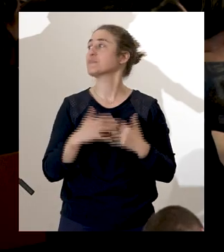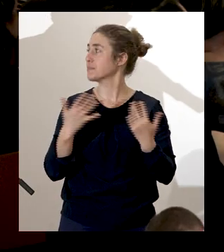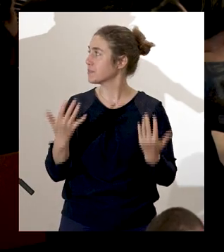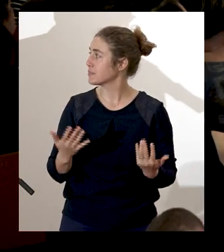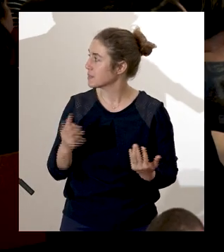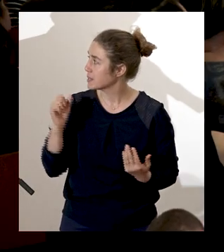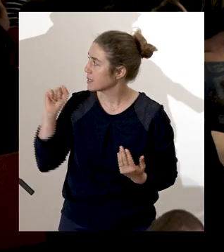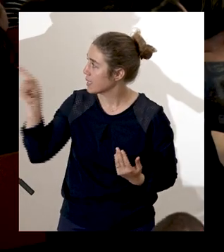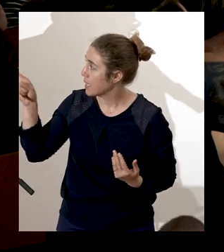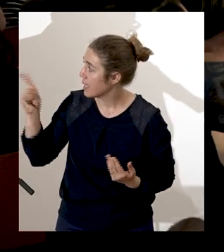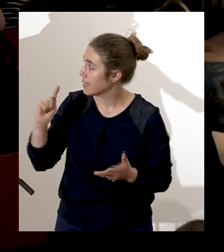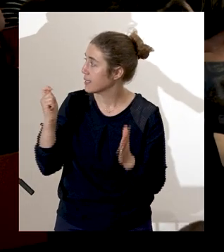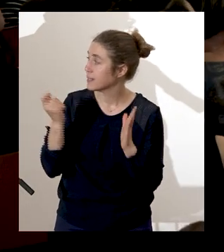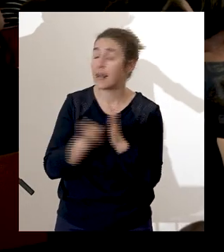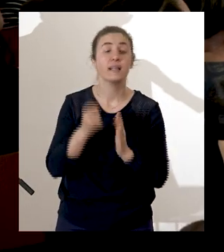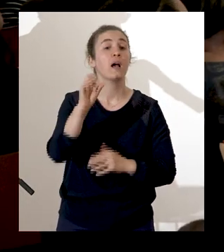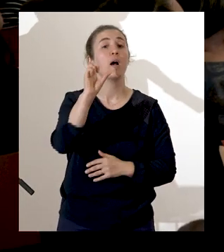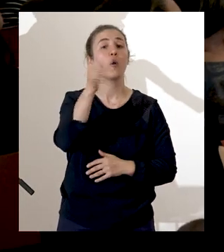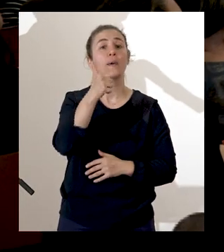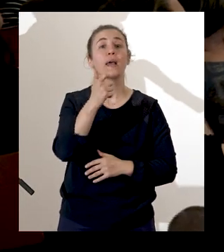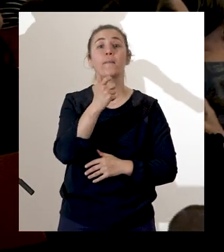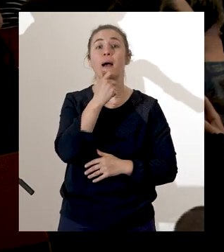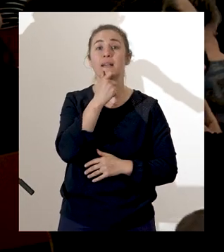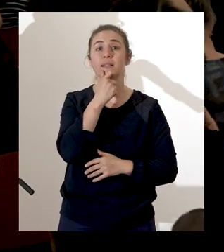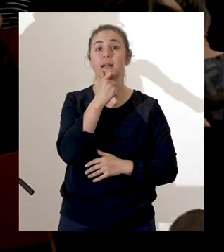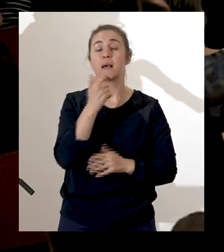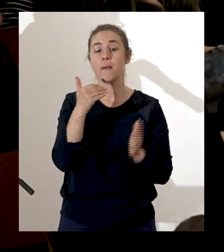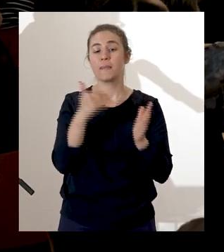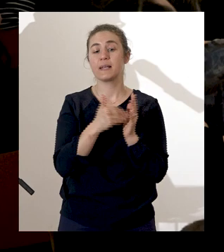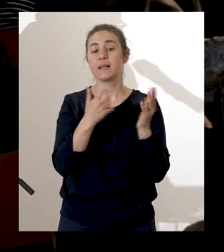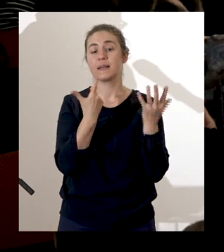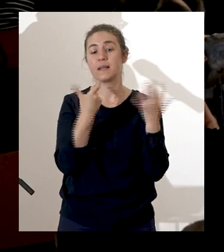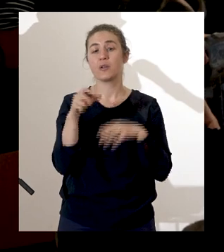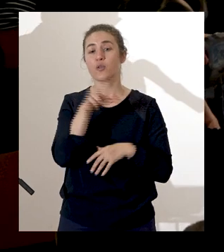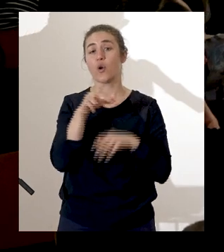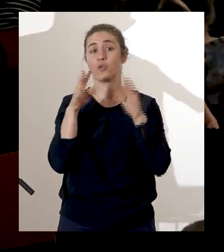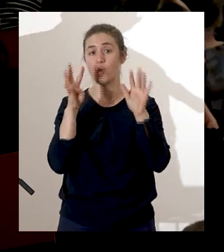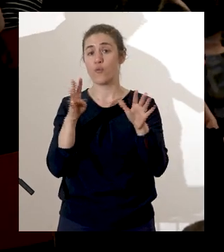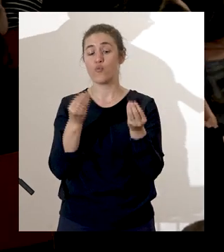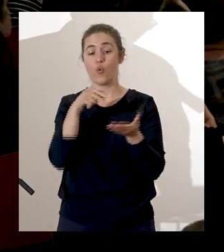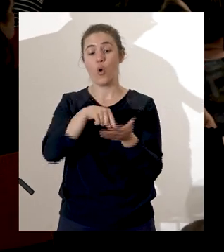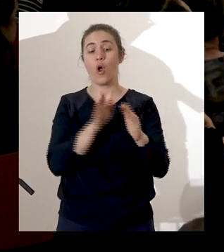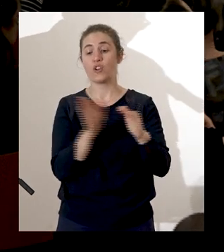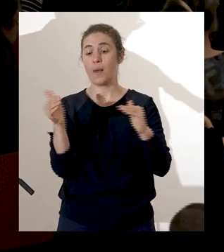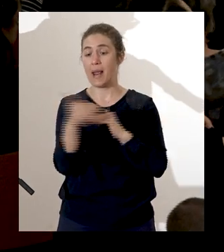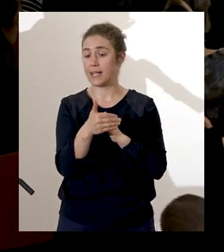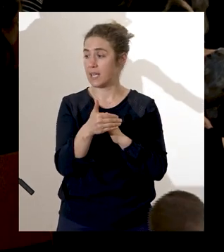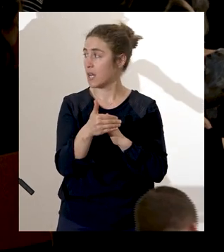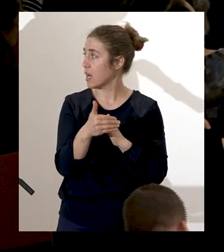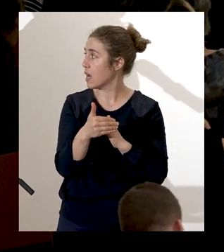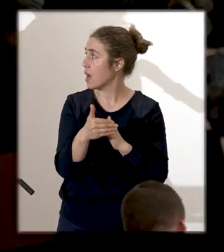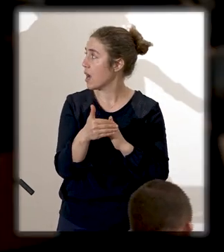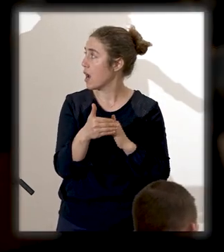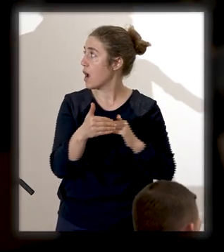1er mars 1739. Dans un paysage ouvert aux pentes douces,